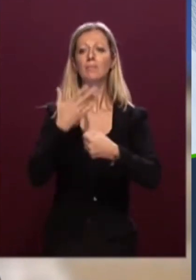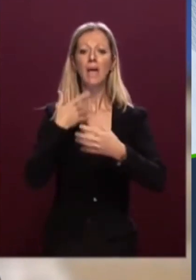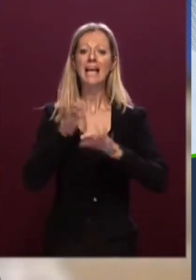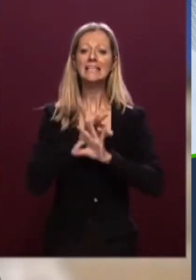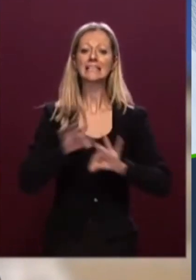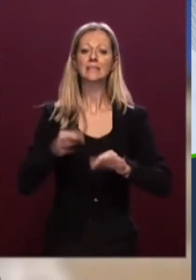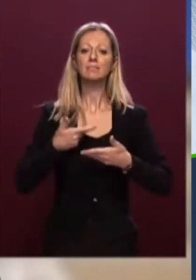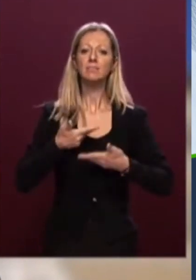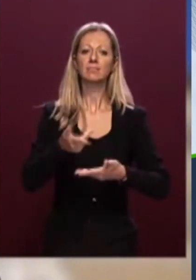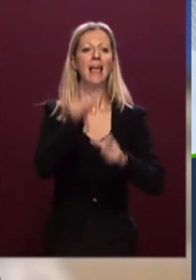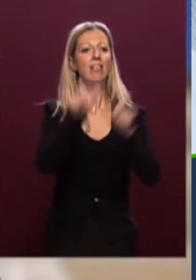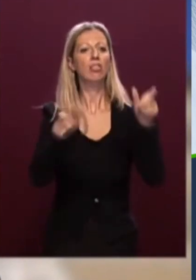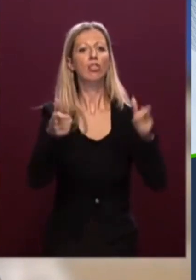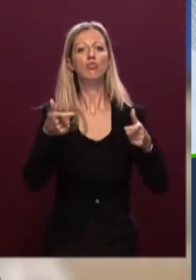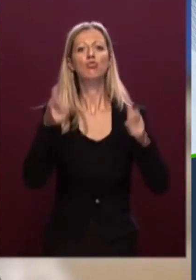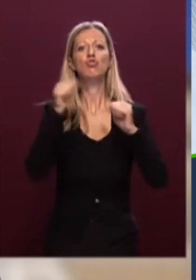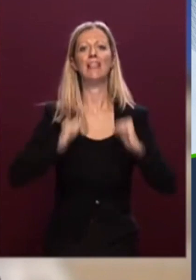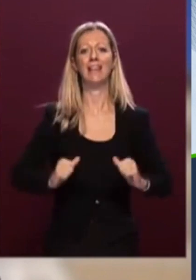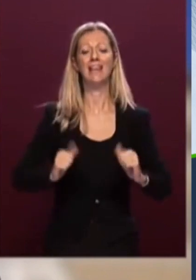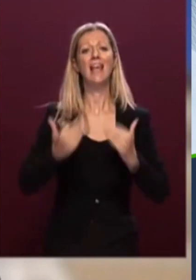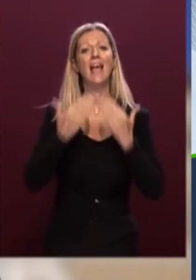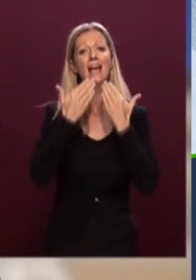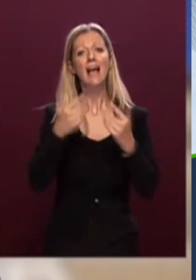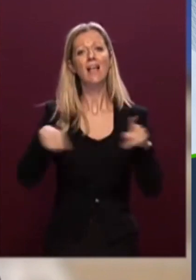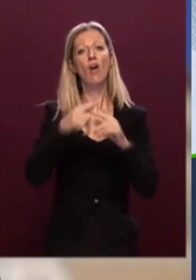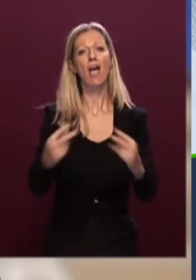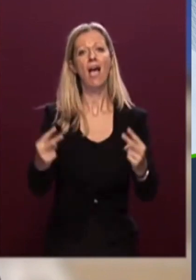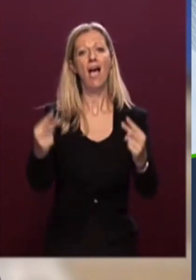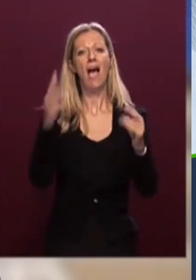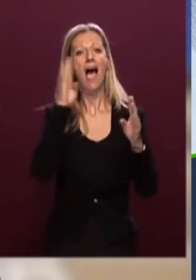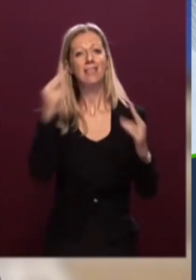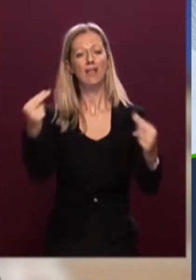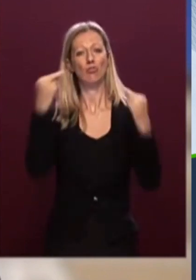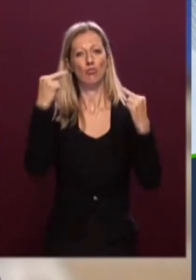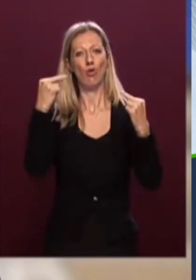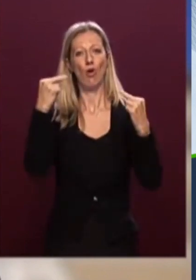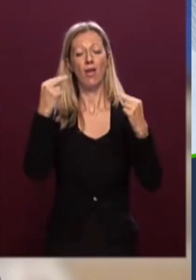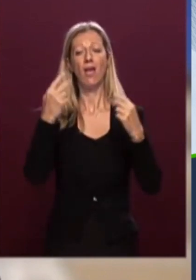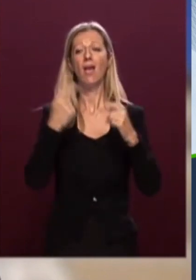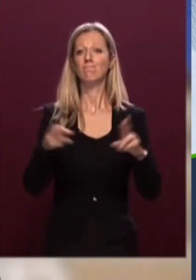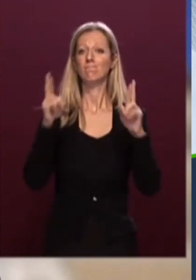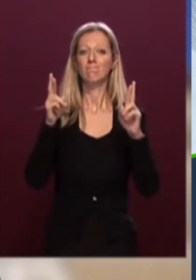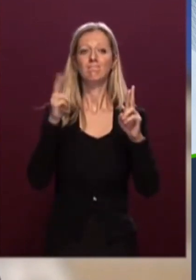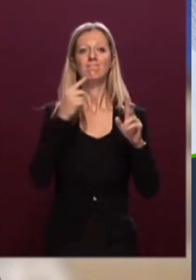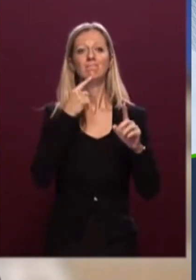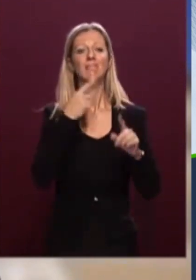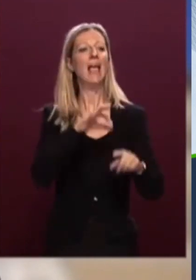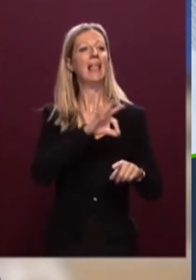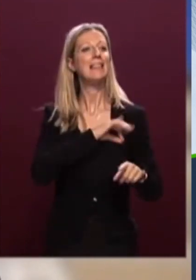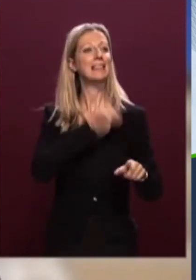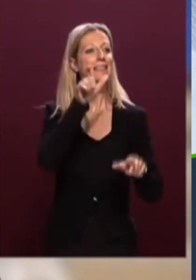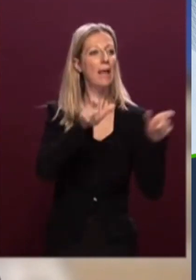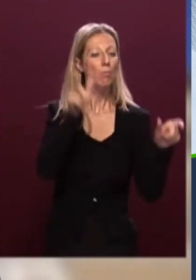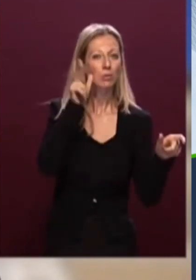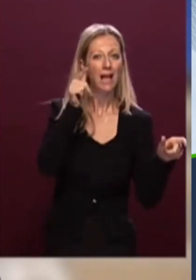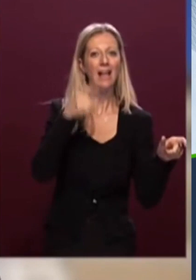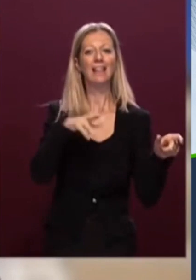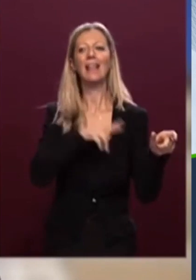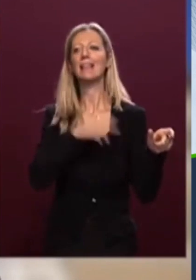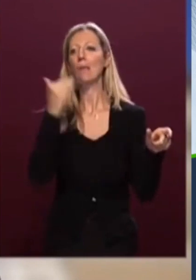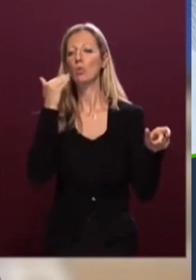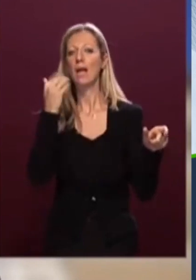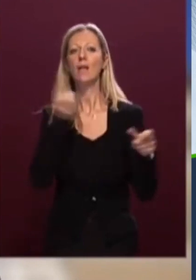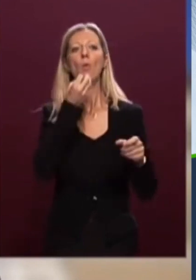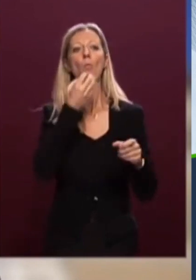vi ringrazio per l'attenzione che mi avete dedicato e auspico a tutte le deputate e i deputati un buon